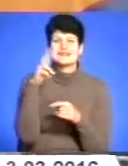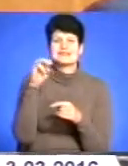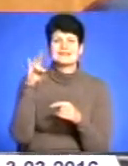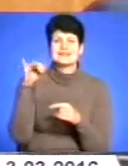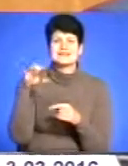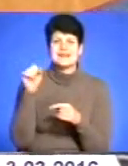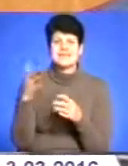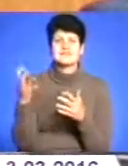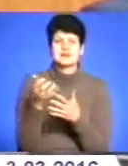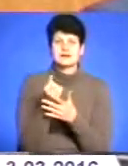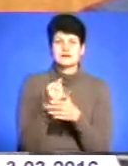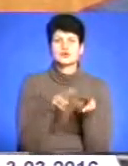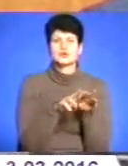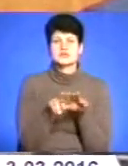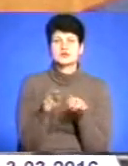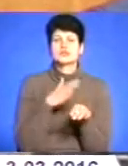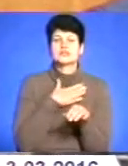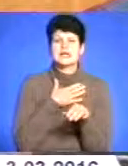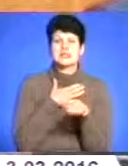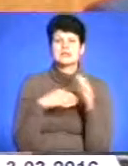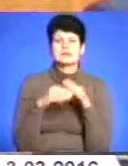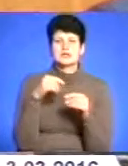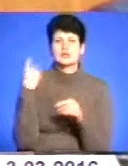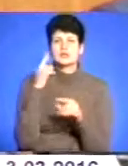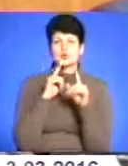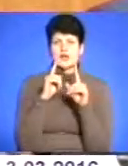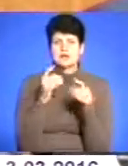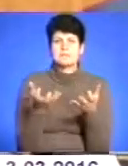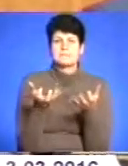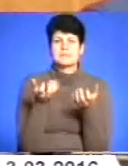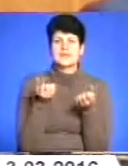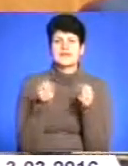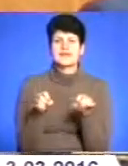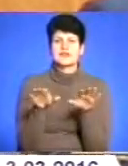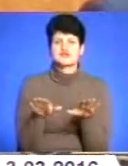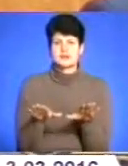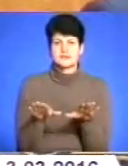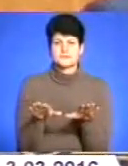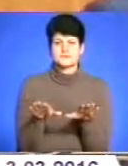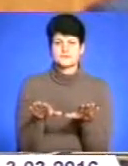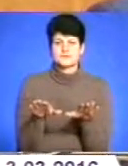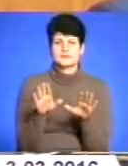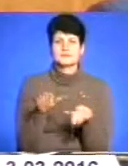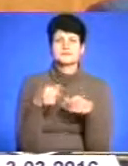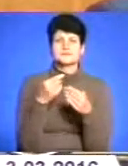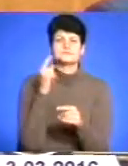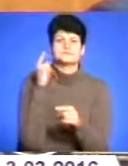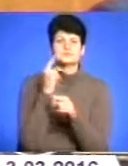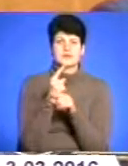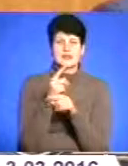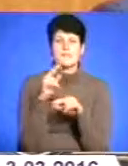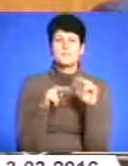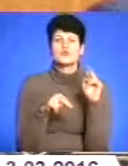стайну наші депутати обласної ради прийняли рішення. Накласти мораторій на